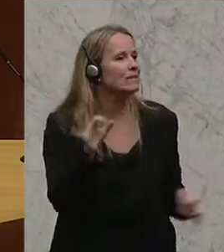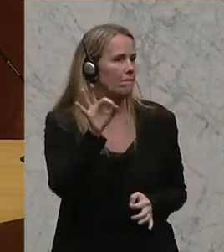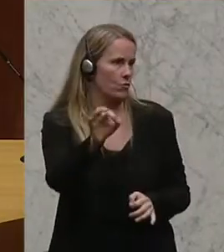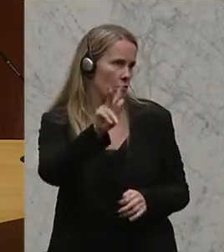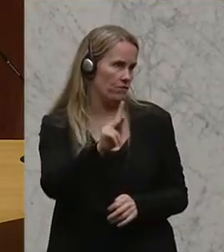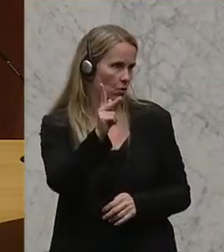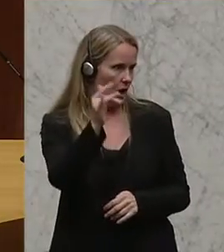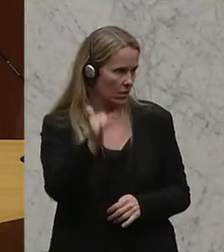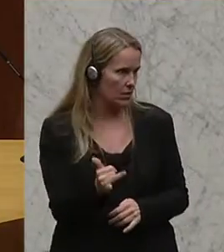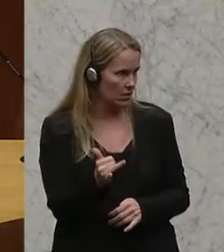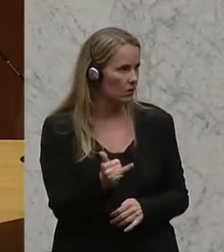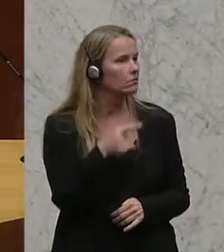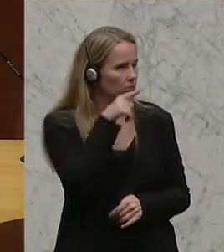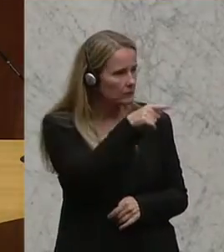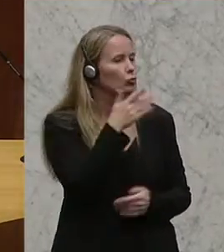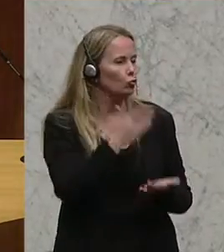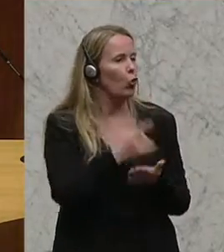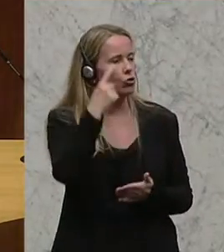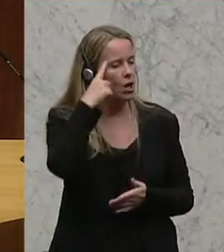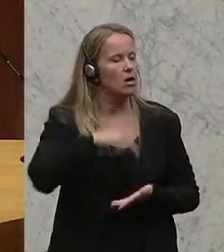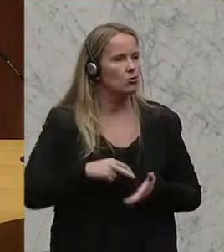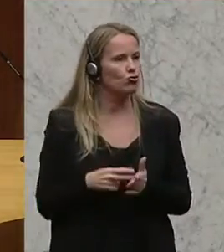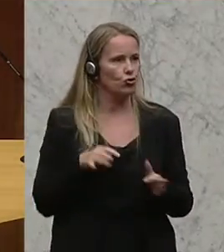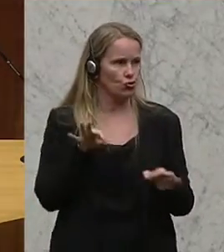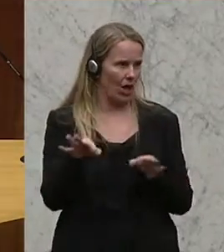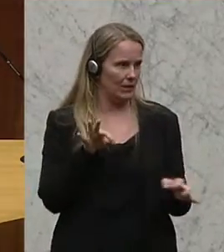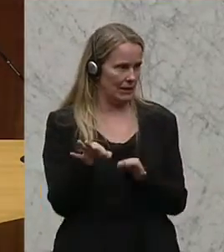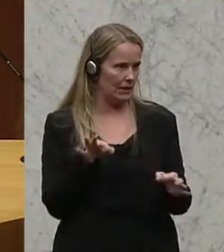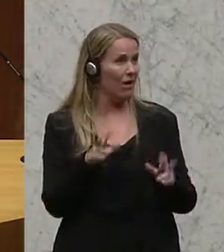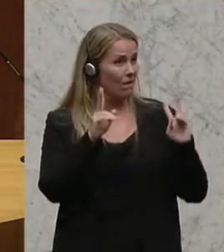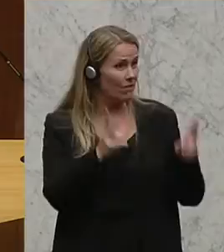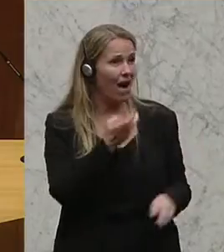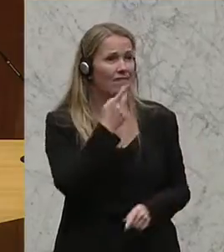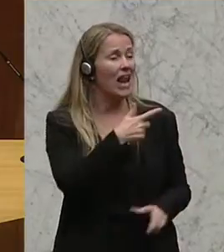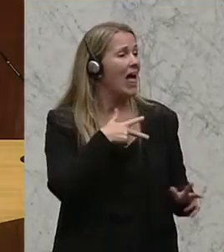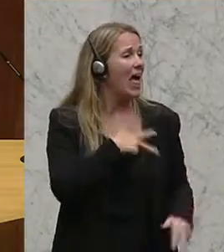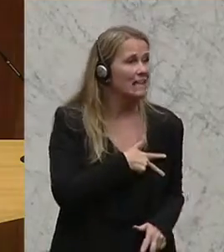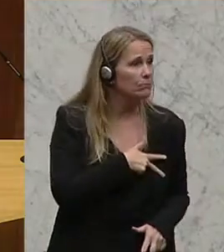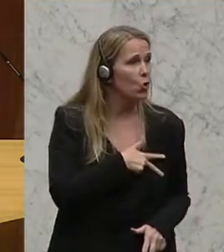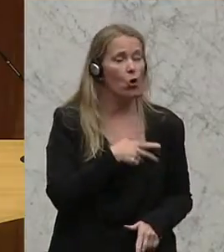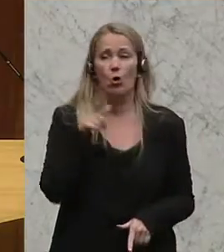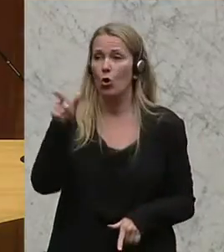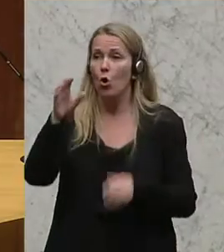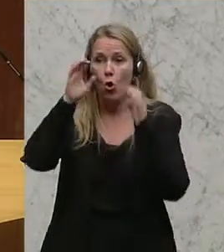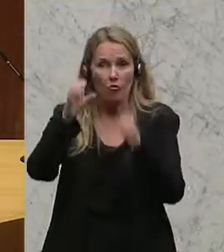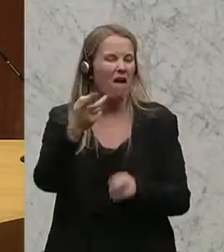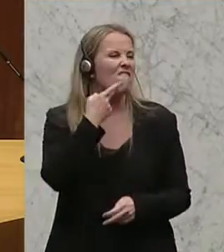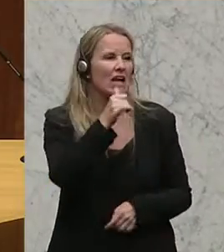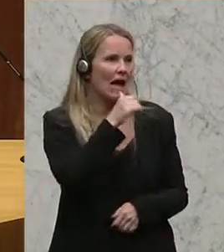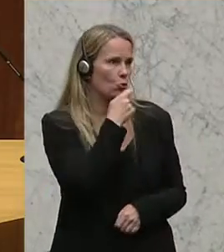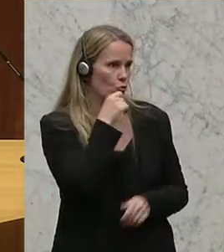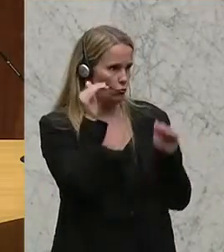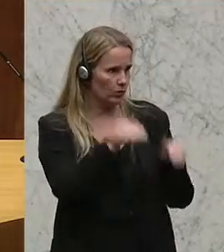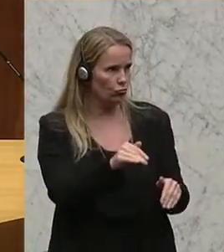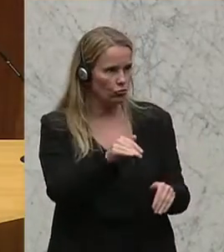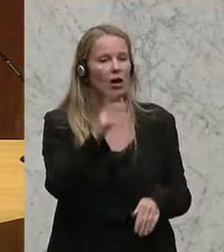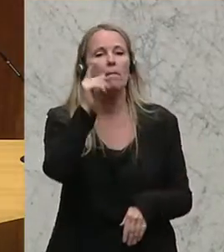gar nichts. Und da steckt sehr wohl das System dahinter. In Wahrheit will weder die SPÖ den Konsumentenschutz, noch die ÖVP. Auf